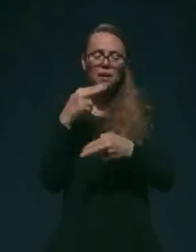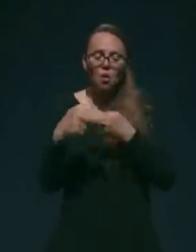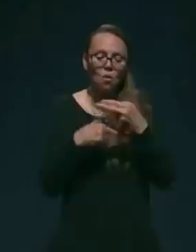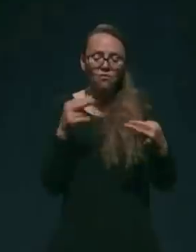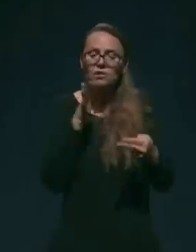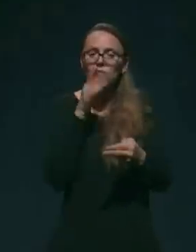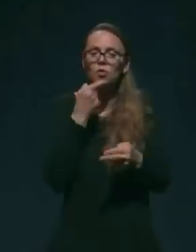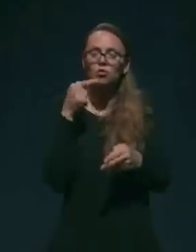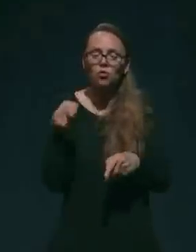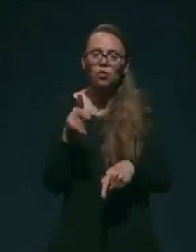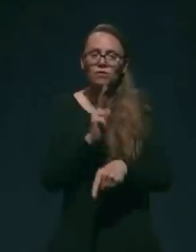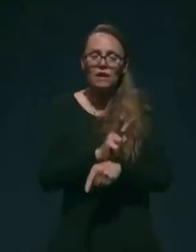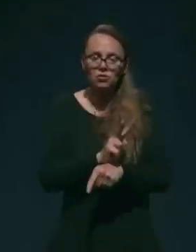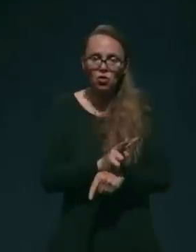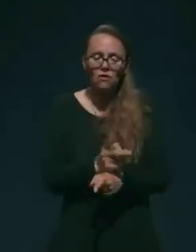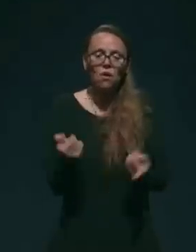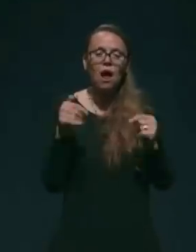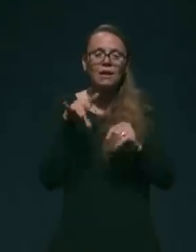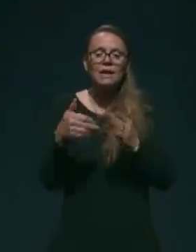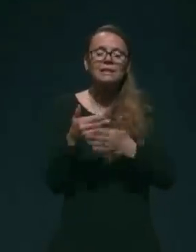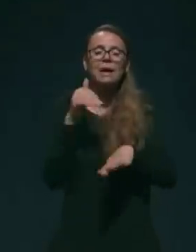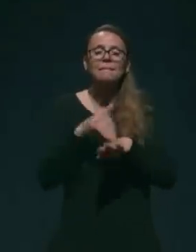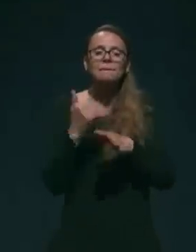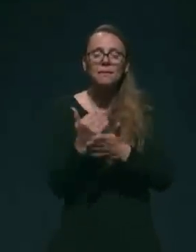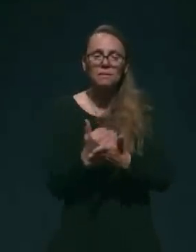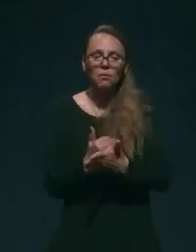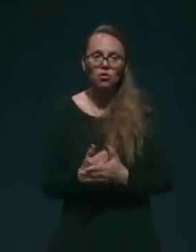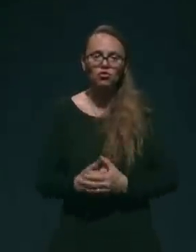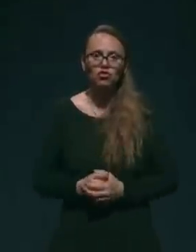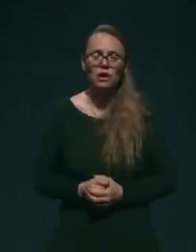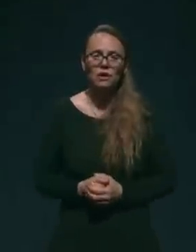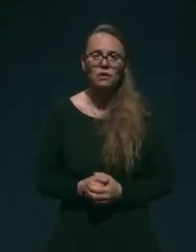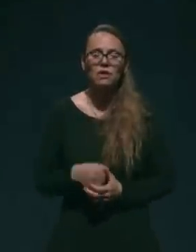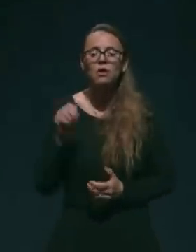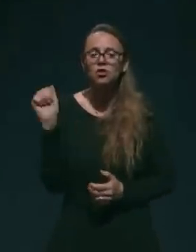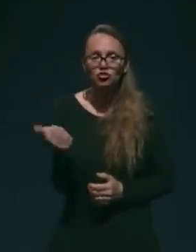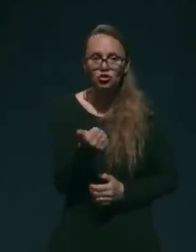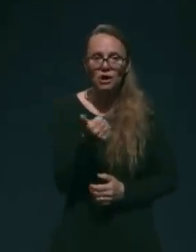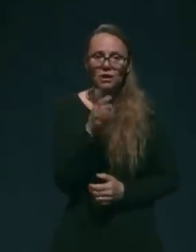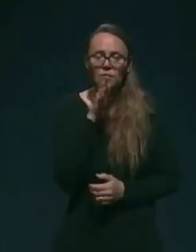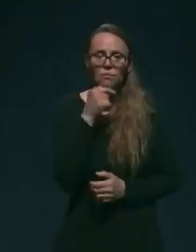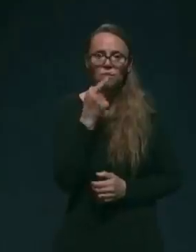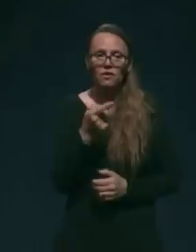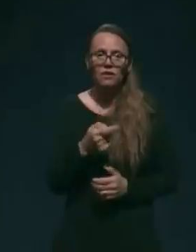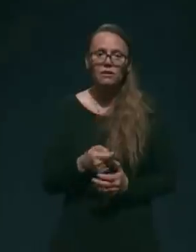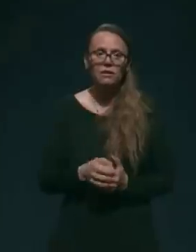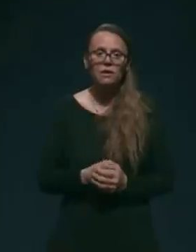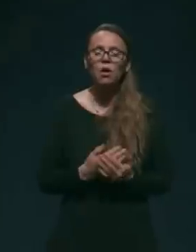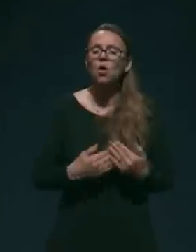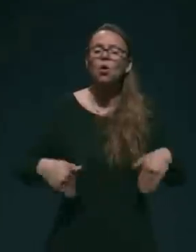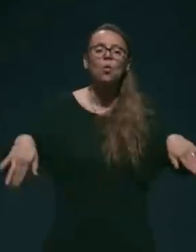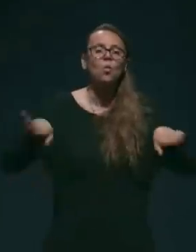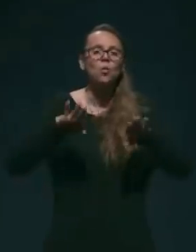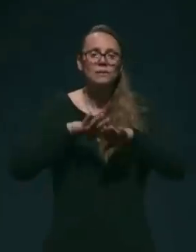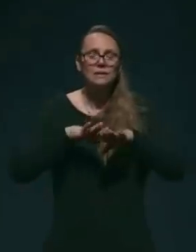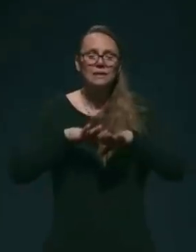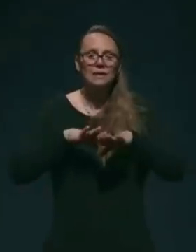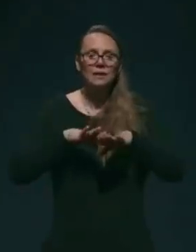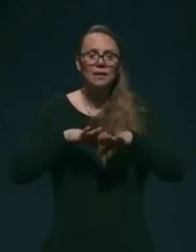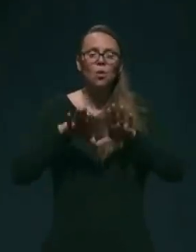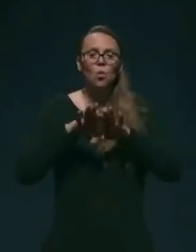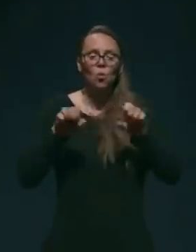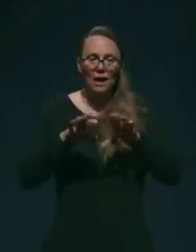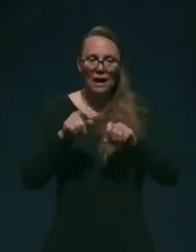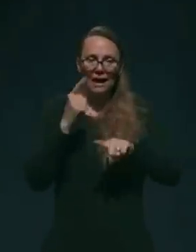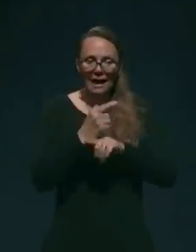to nadzoroval ali gre za priporočilo? Še enkrat bom ponovo. Vsi ukrepi,